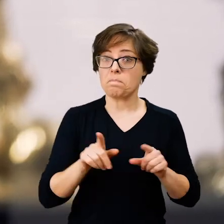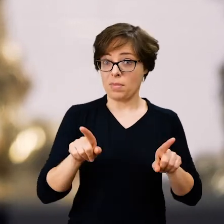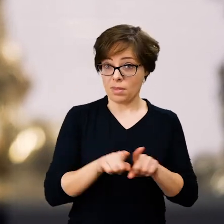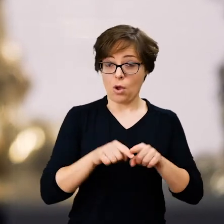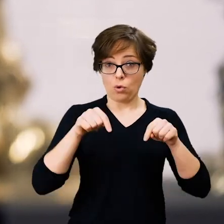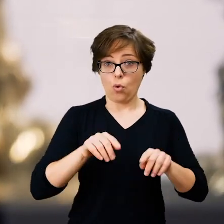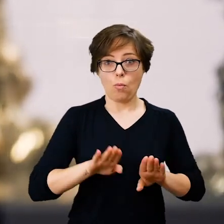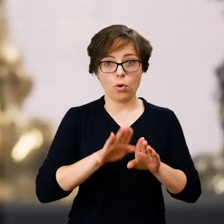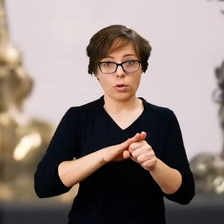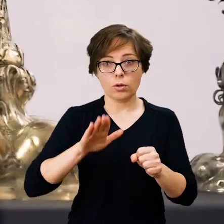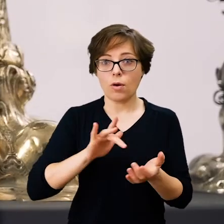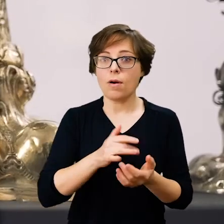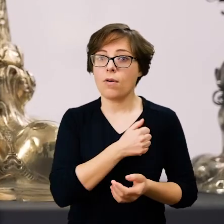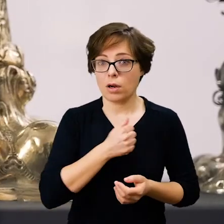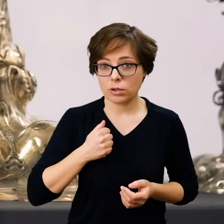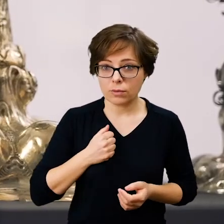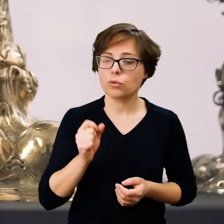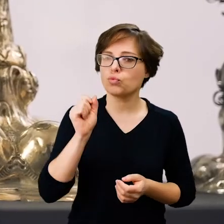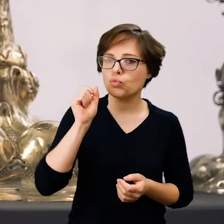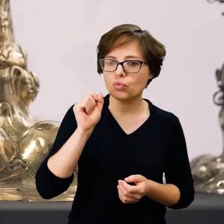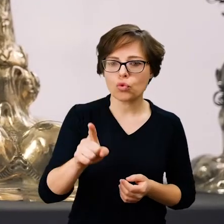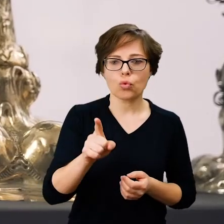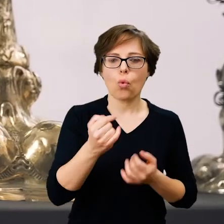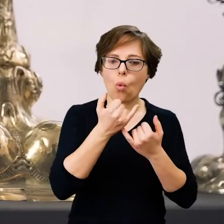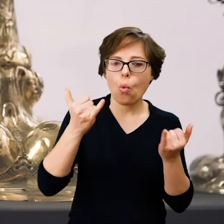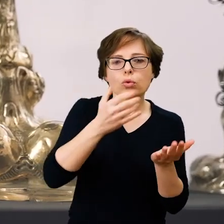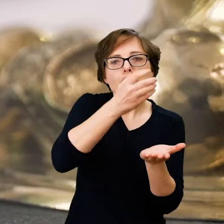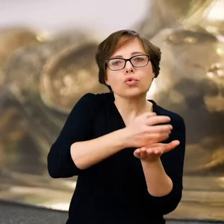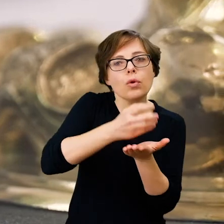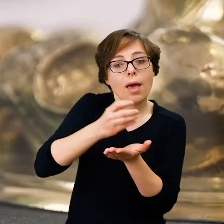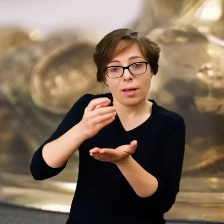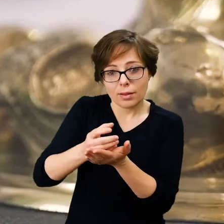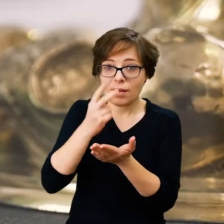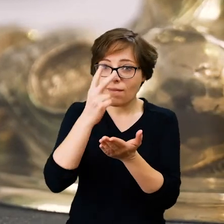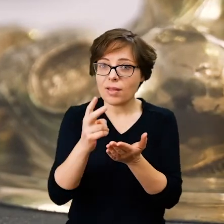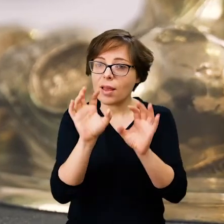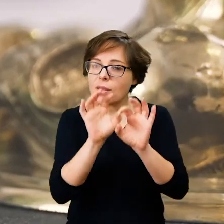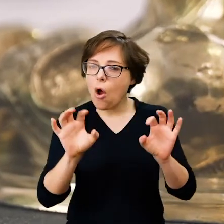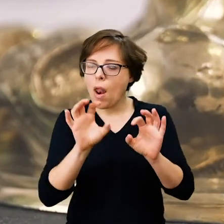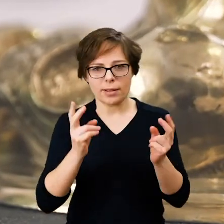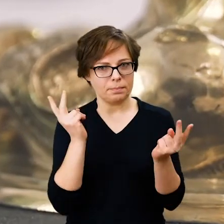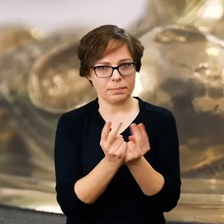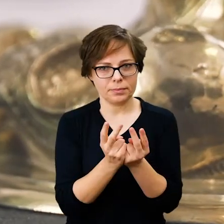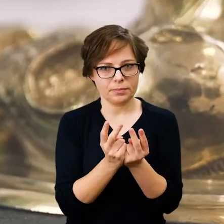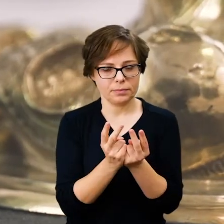w Muzeum Narodowym w Warszawie mamy szklanki dekorowane tym samym motywem, jak również